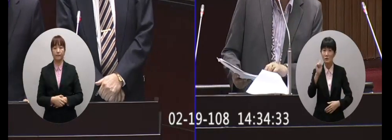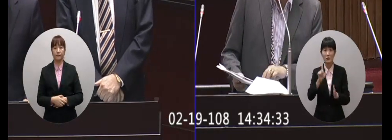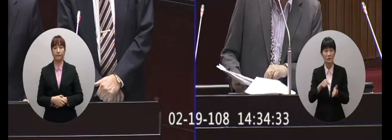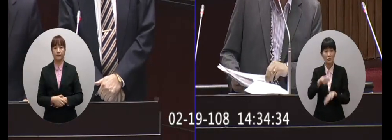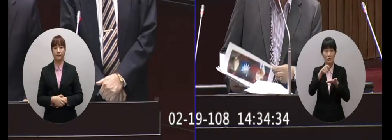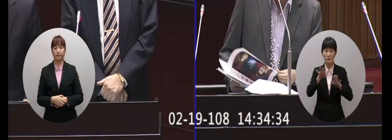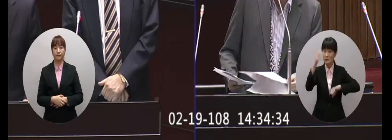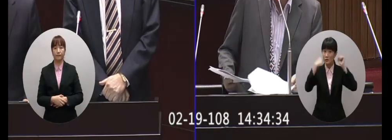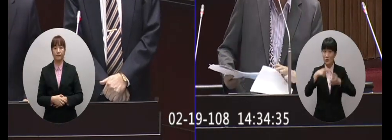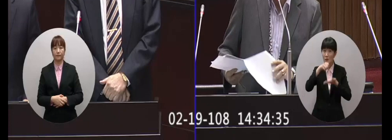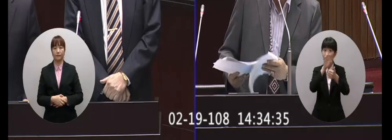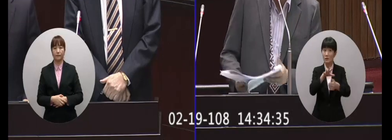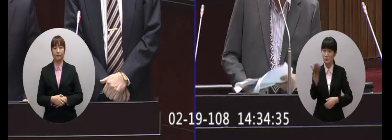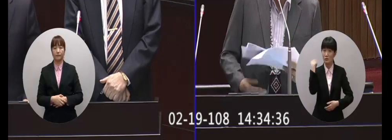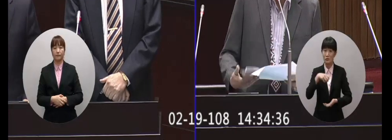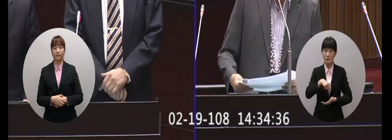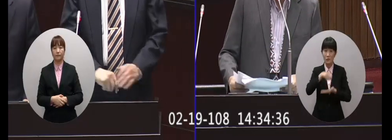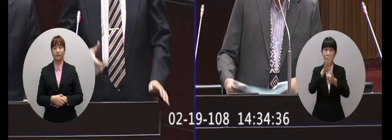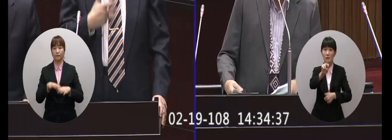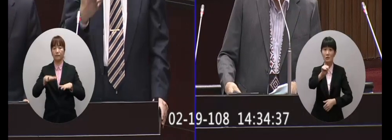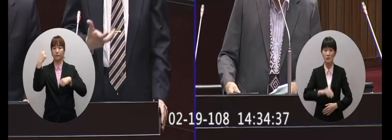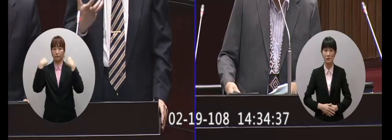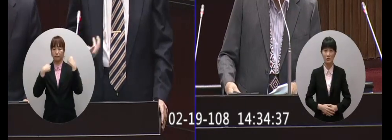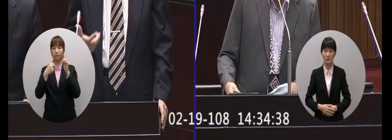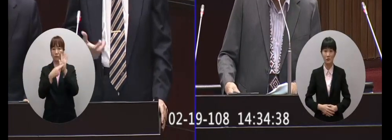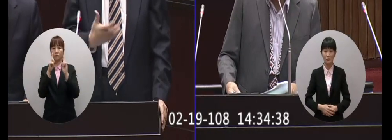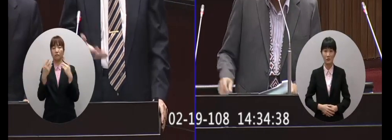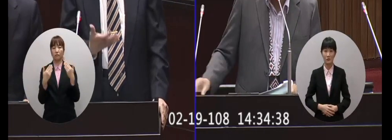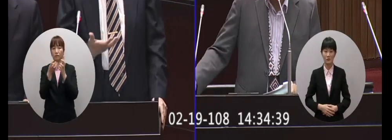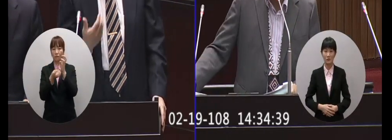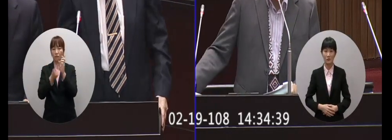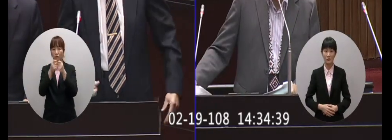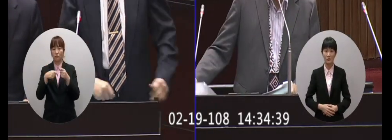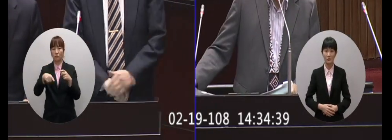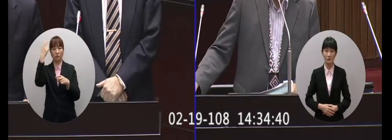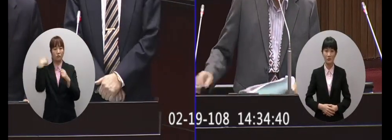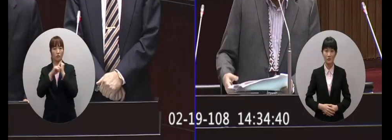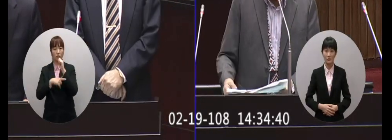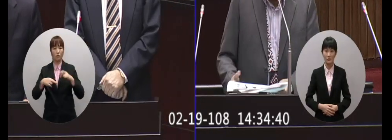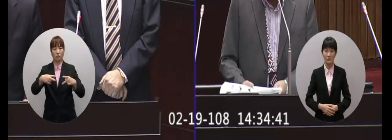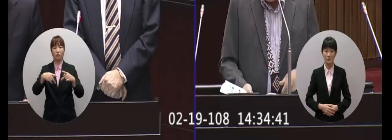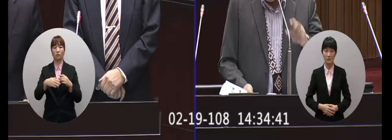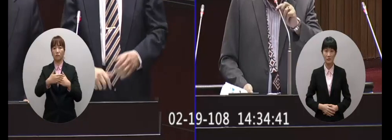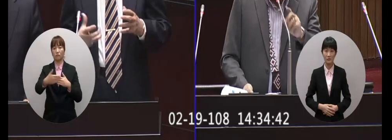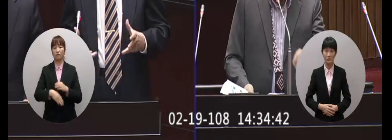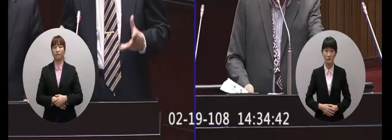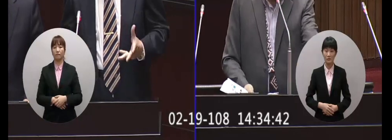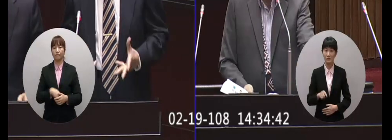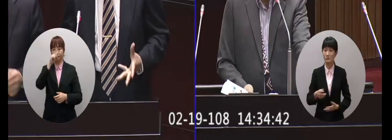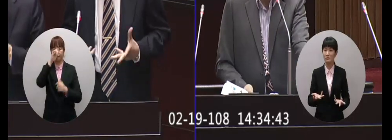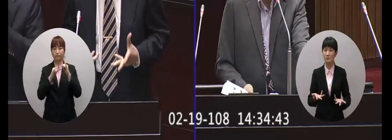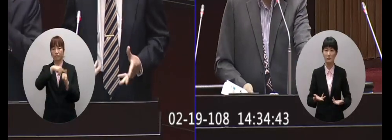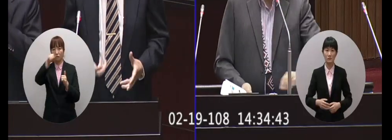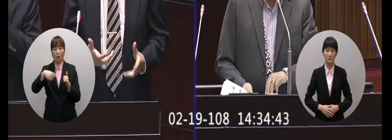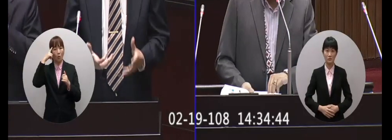我今天早上講得比較清楚這是幾乎一個修憲的程序希望社會